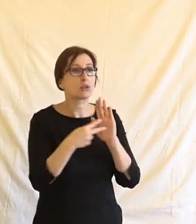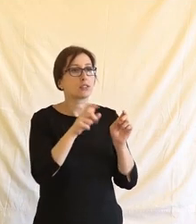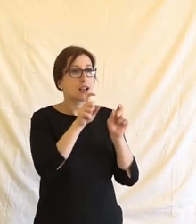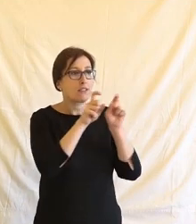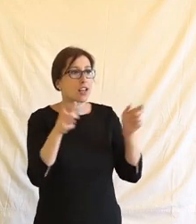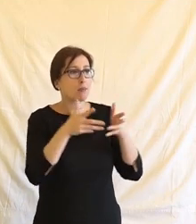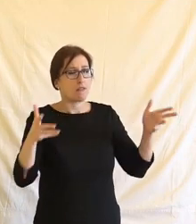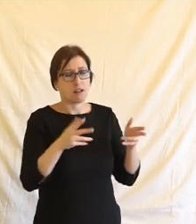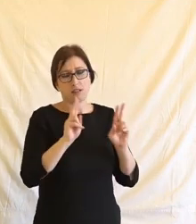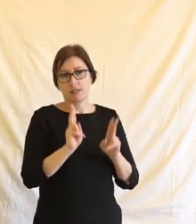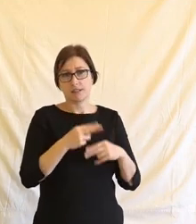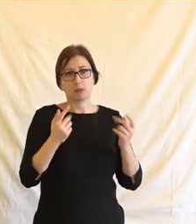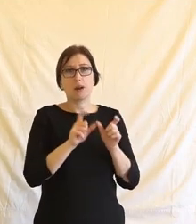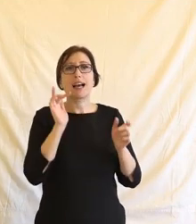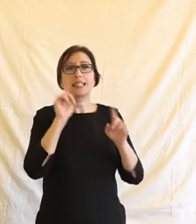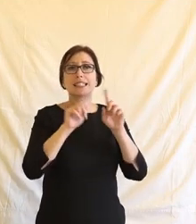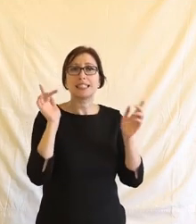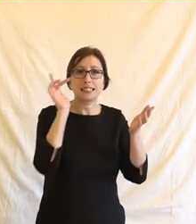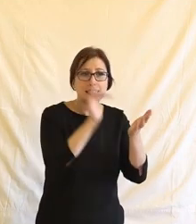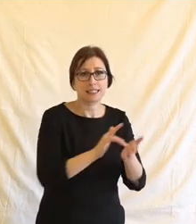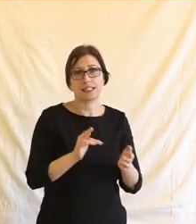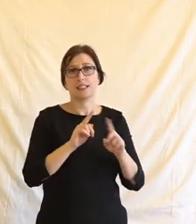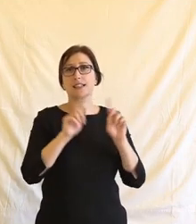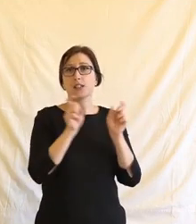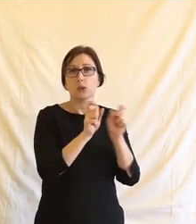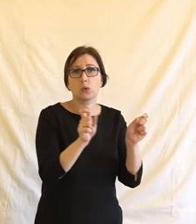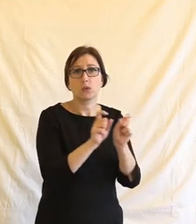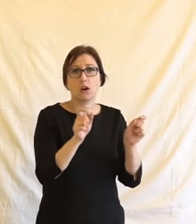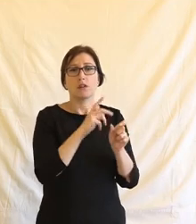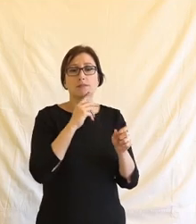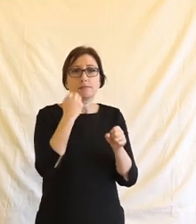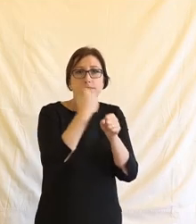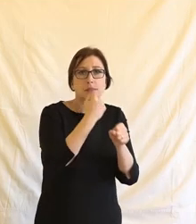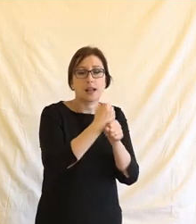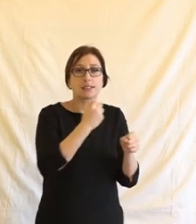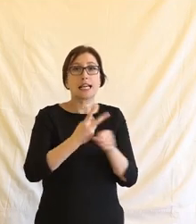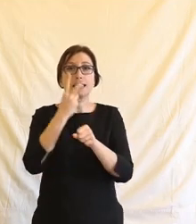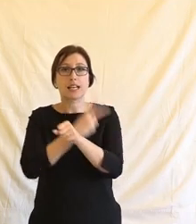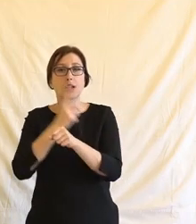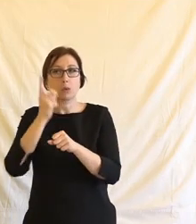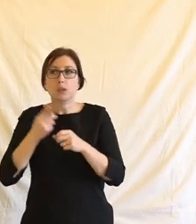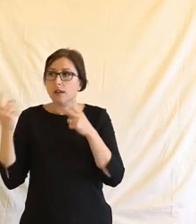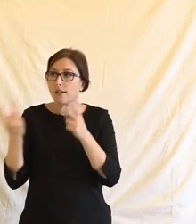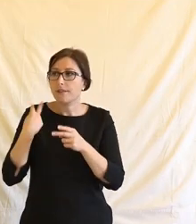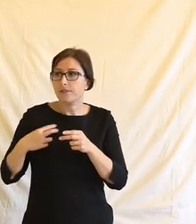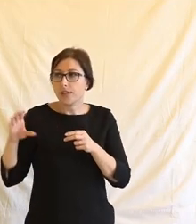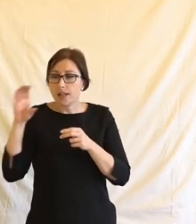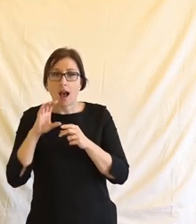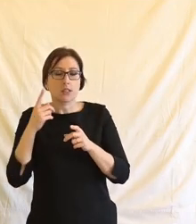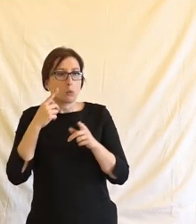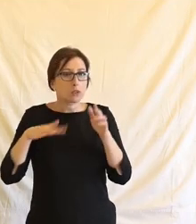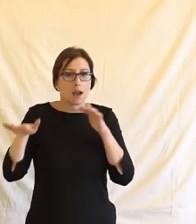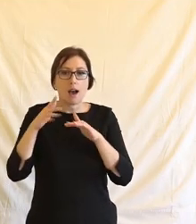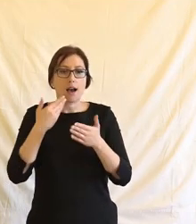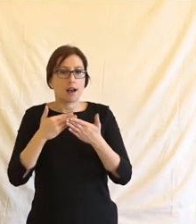společnosti, které mají úplně jiný cíl, smysl, účel. A stát musí najít prostředky, musí se zorientovat v tom digitálním